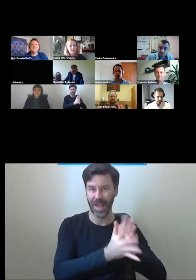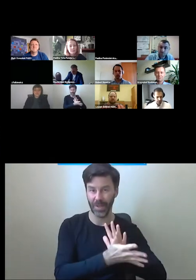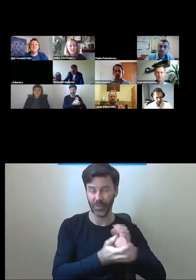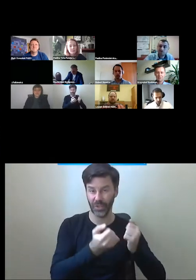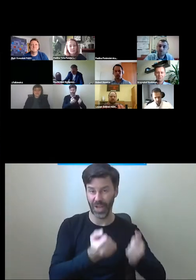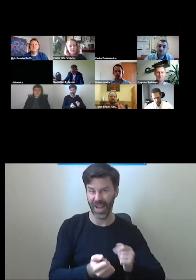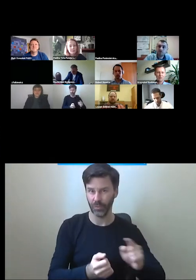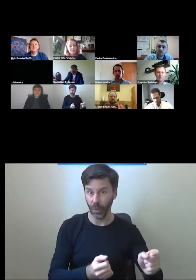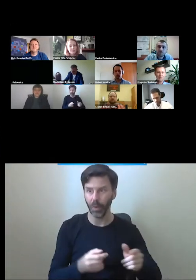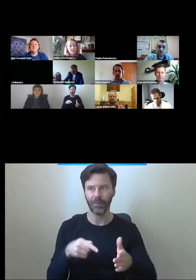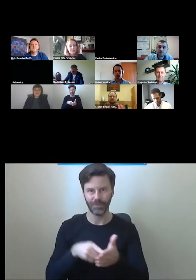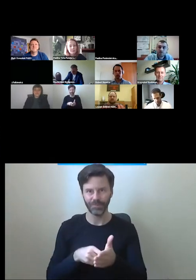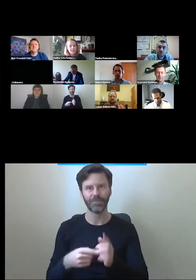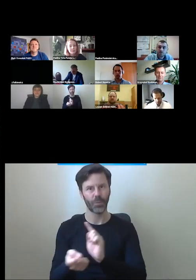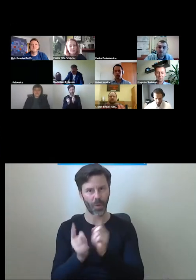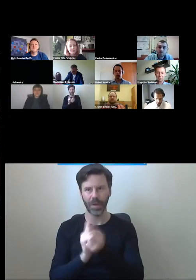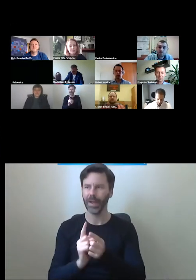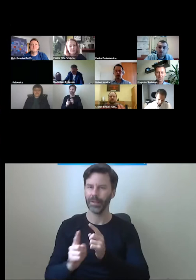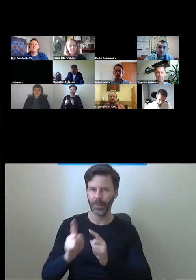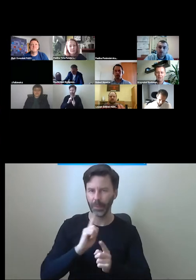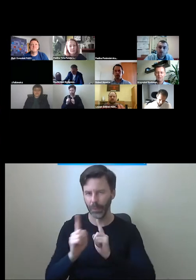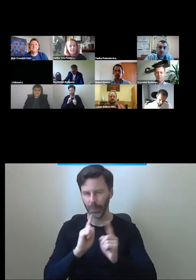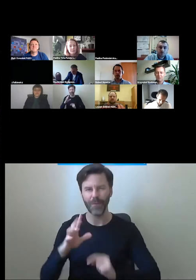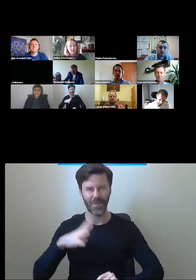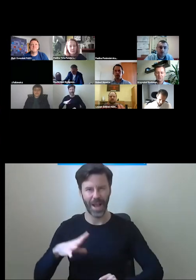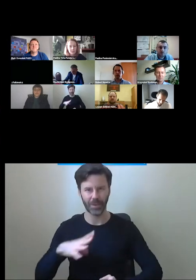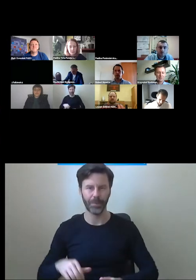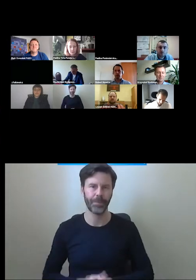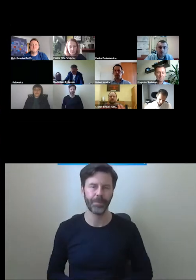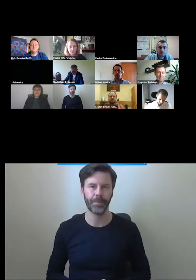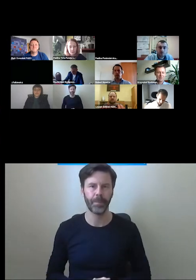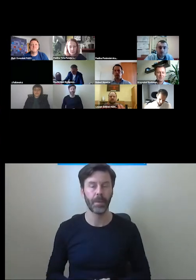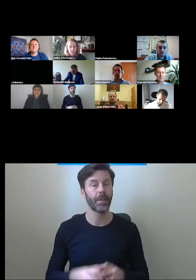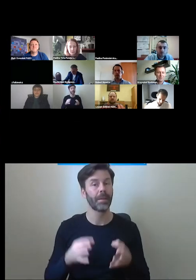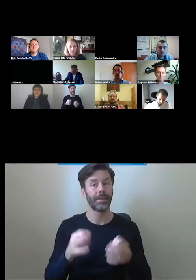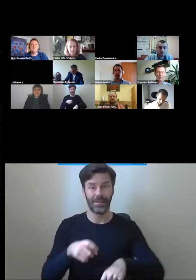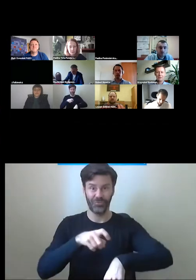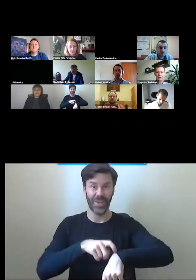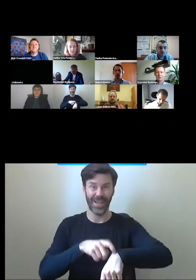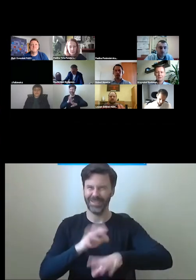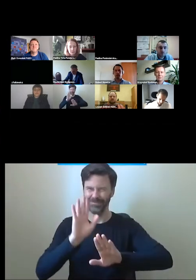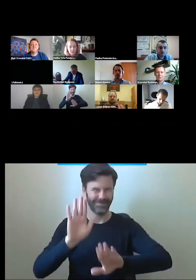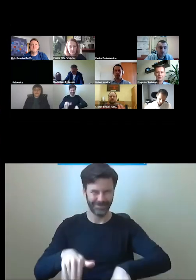wartym podniesienia na naszym forum. Tyle z mojej strony, nie zabierając Państwa czasu.